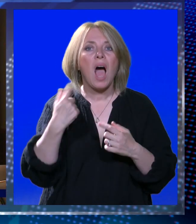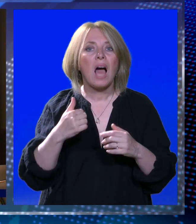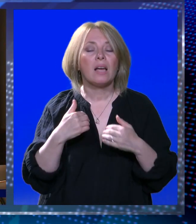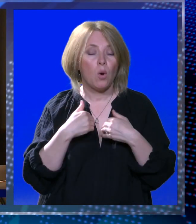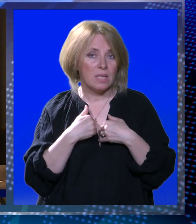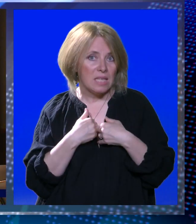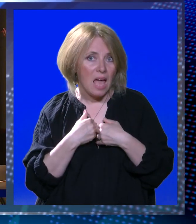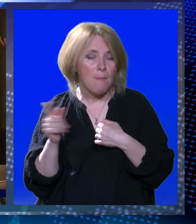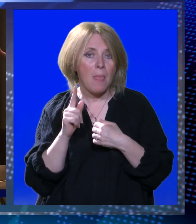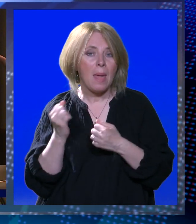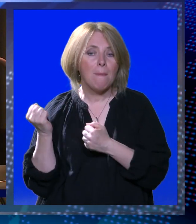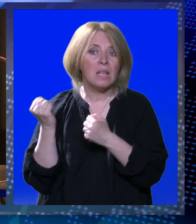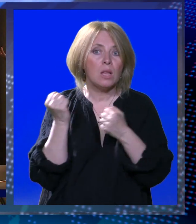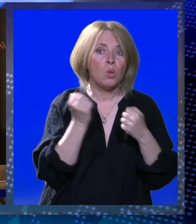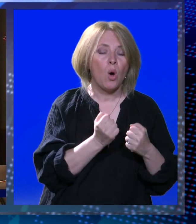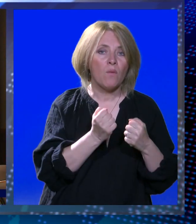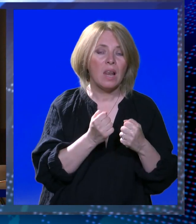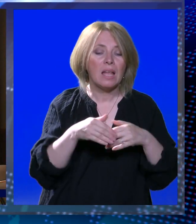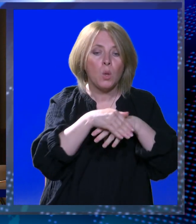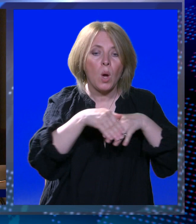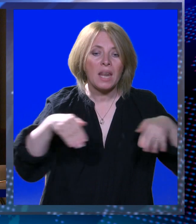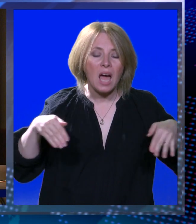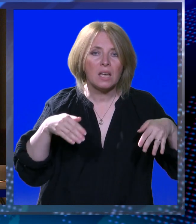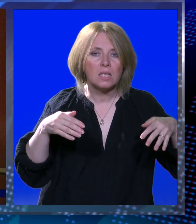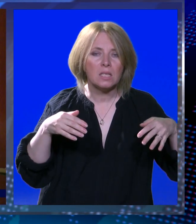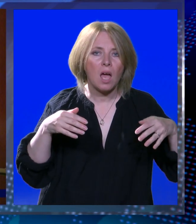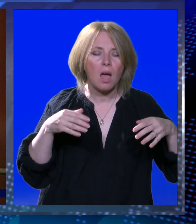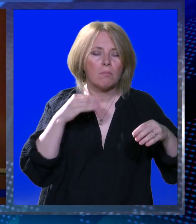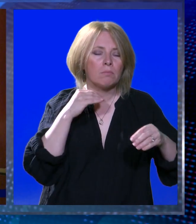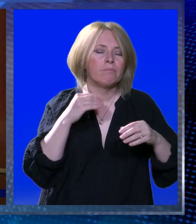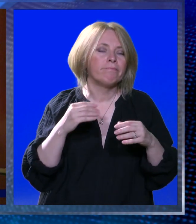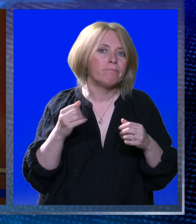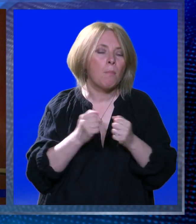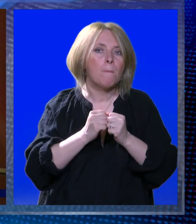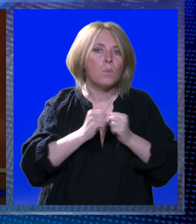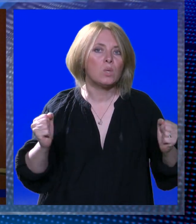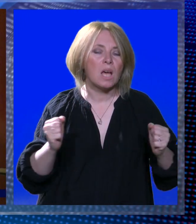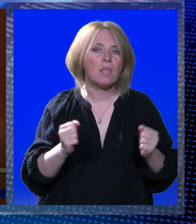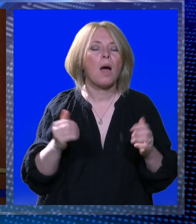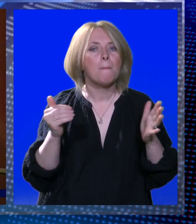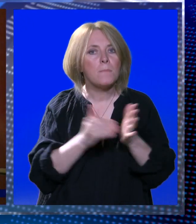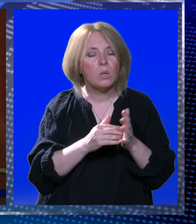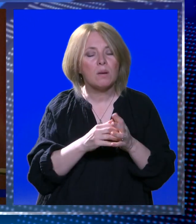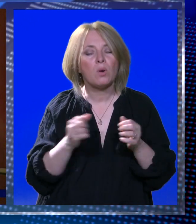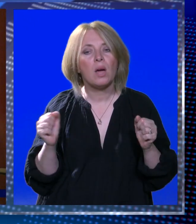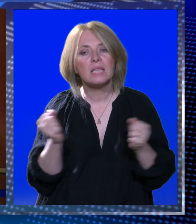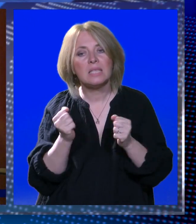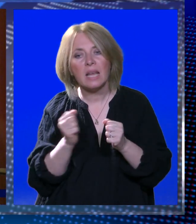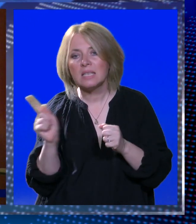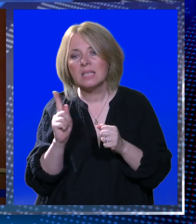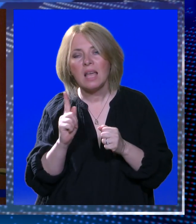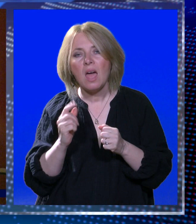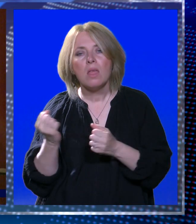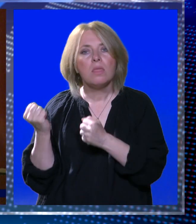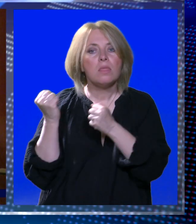sami sebe ne bismo doveli do granice pucanja poželjno je i potrebno poslovne probleme i poslovni stres. Ne nositi sa sobom